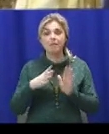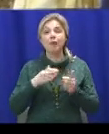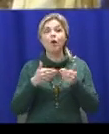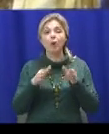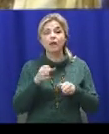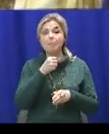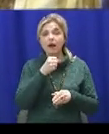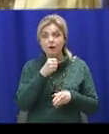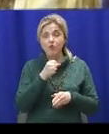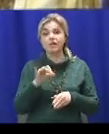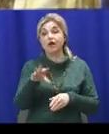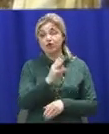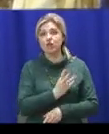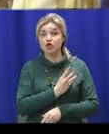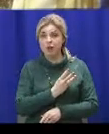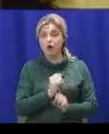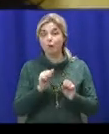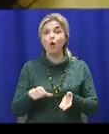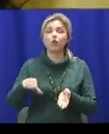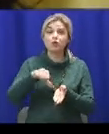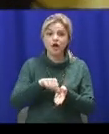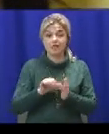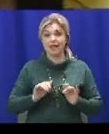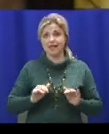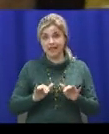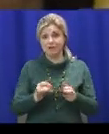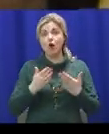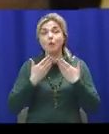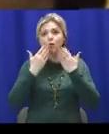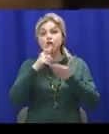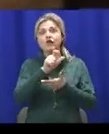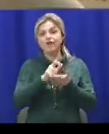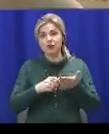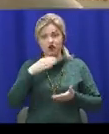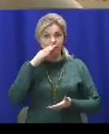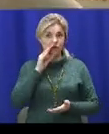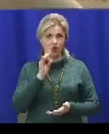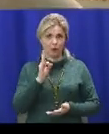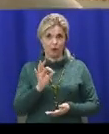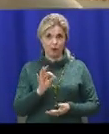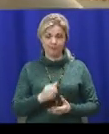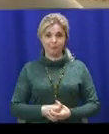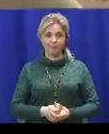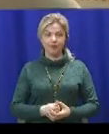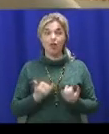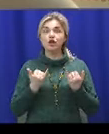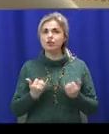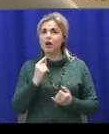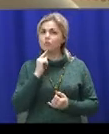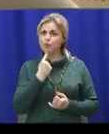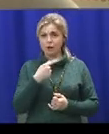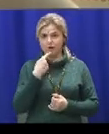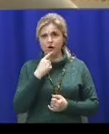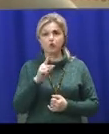Усі охочі мали можливість долучитись до дійства та прочитати вірші Шевченка. «Зараз складно говорити про те, що